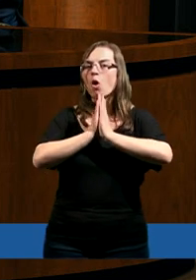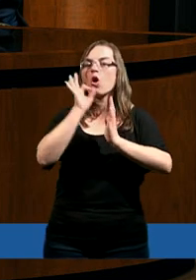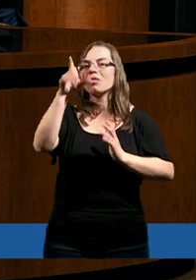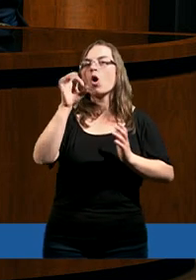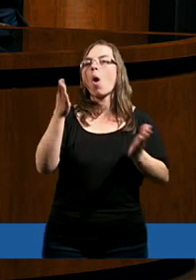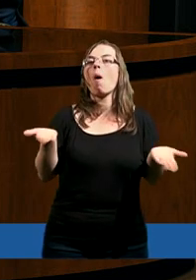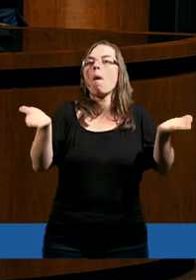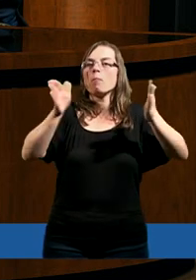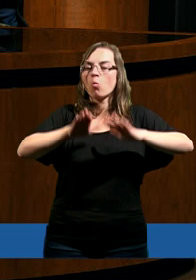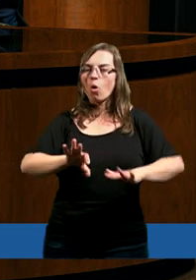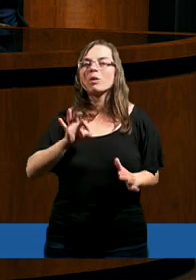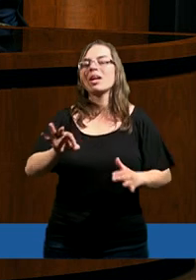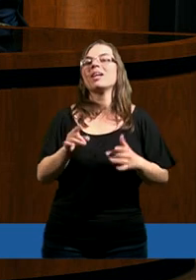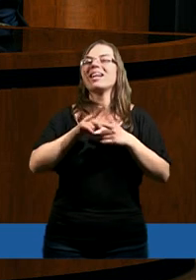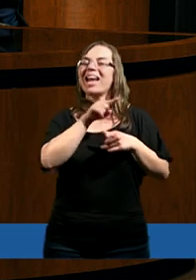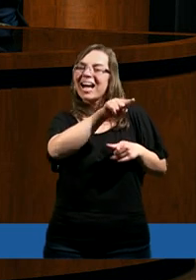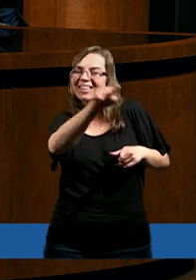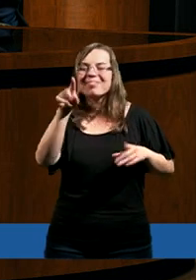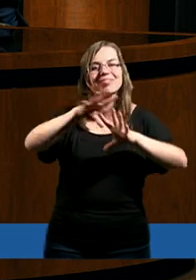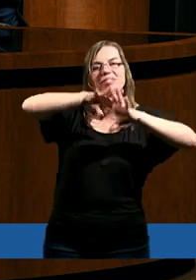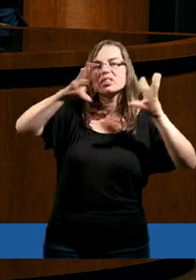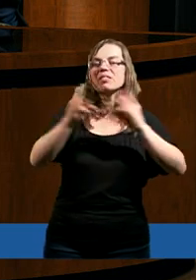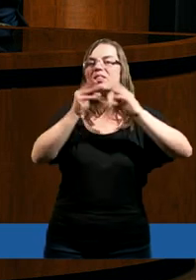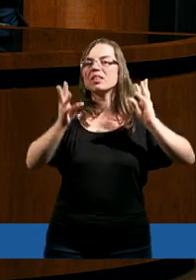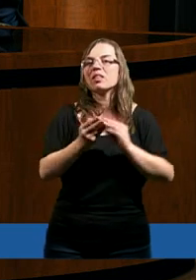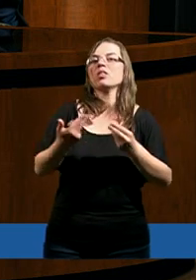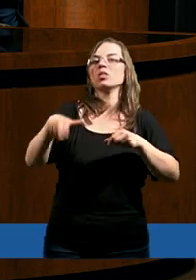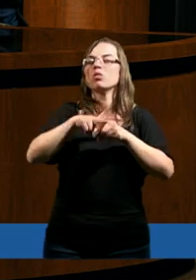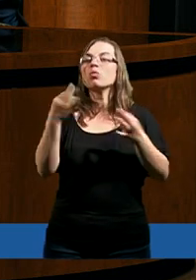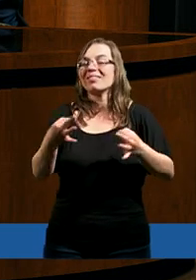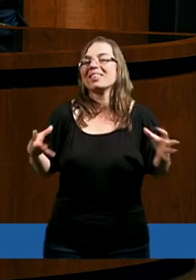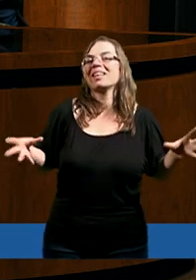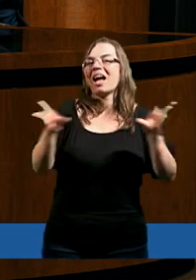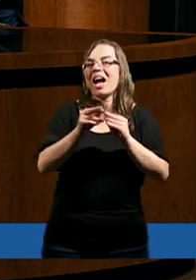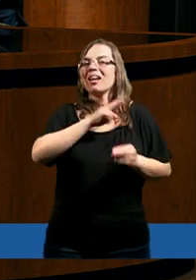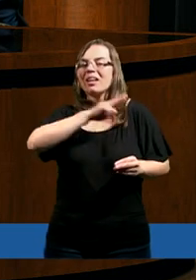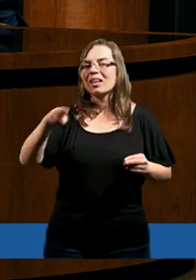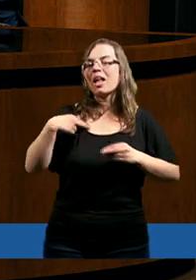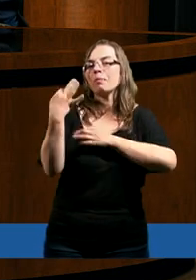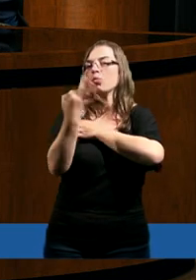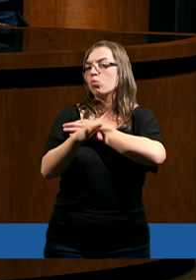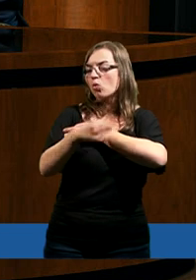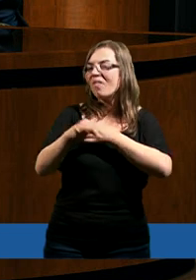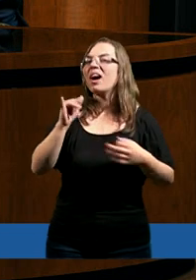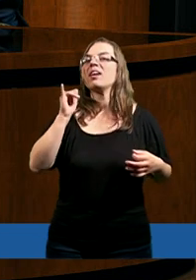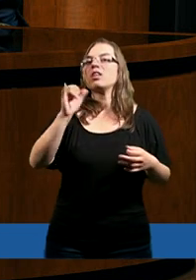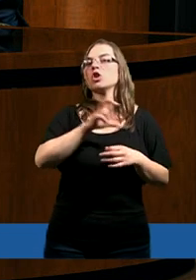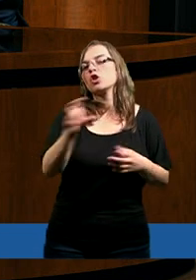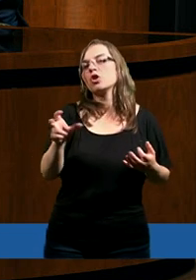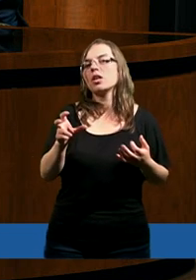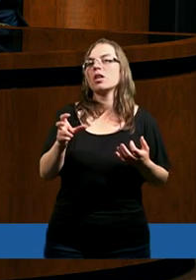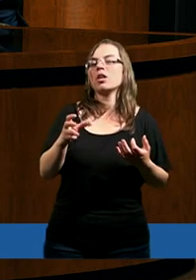prosić o błogosławieństwo dla tych wszystkich, którzy wraz z nami studiowali